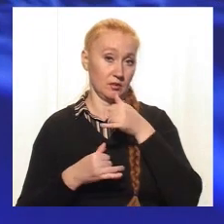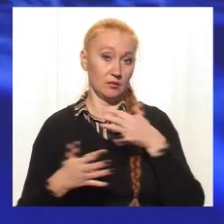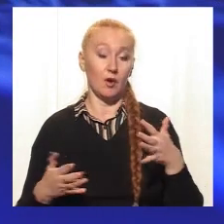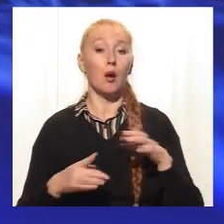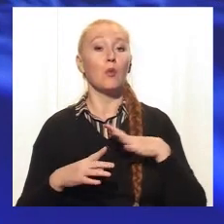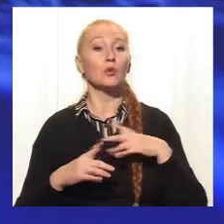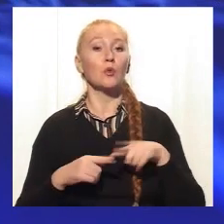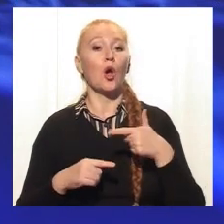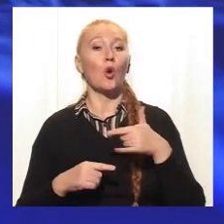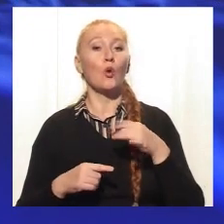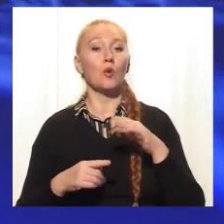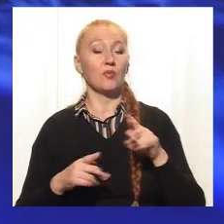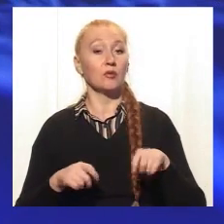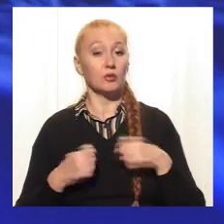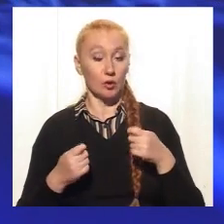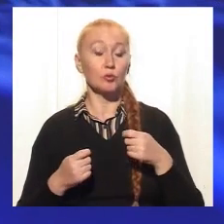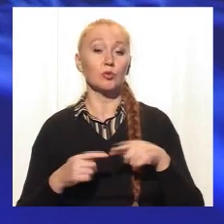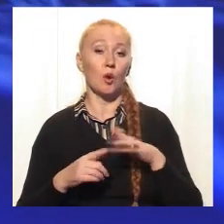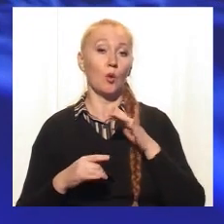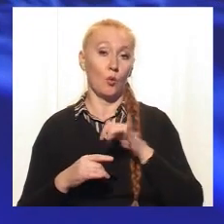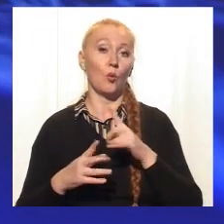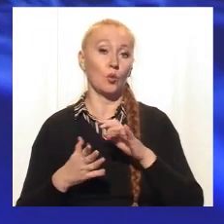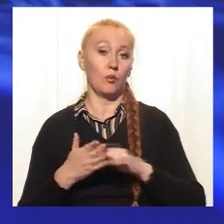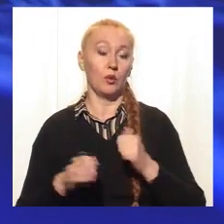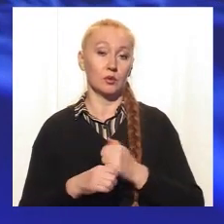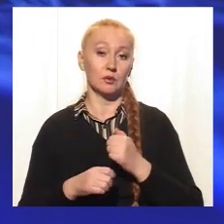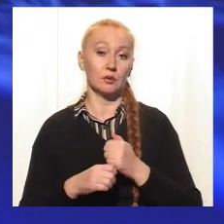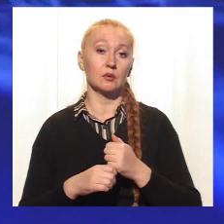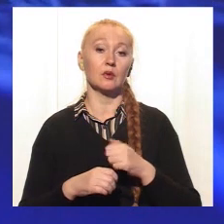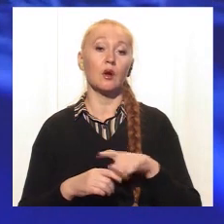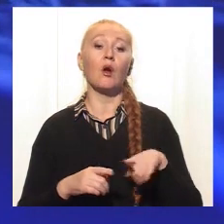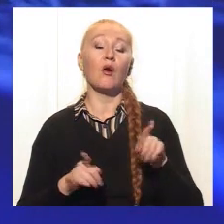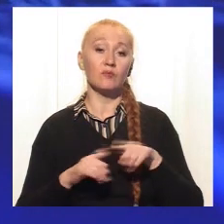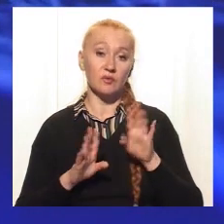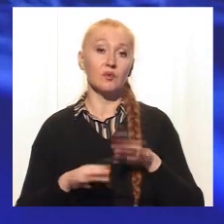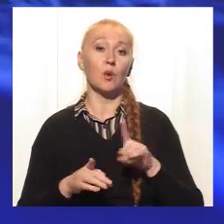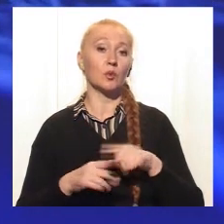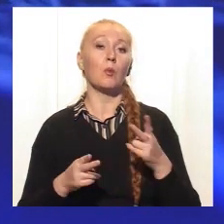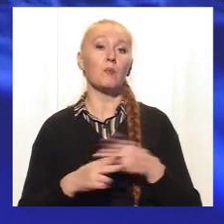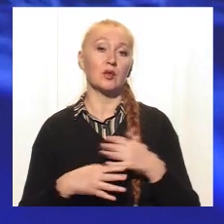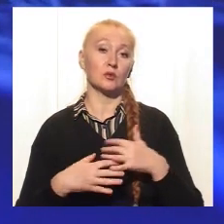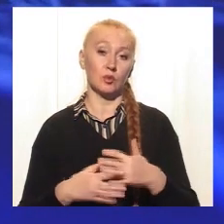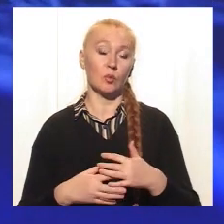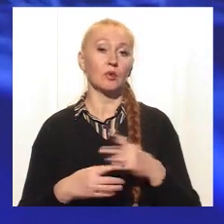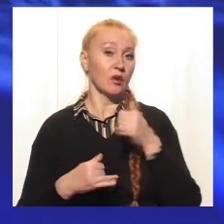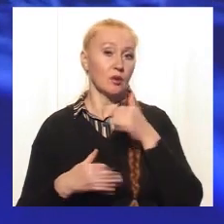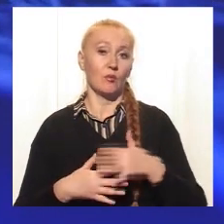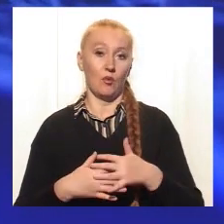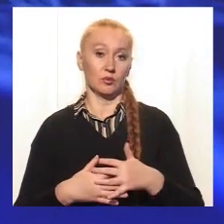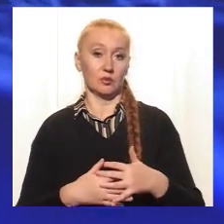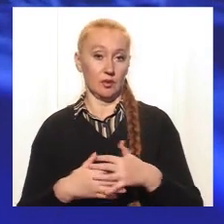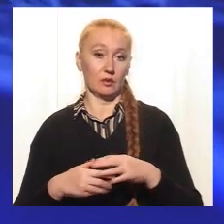Гормональні нарушення дуже часто у них визникають. А впоследстві вони все-таки приводять к безплодію невынашиванню.